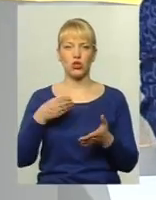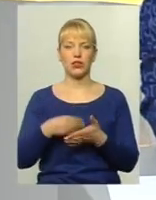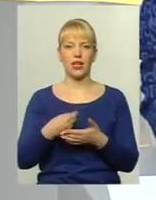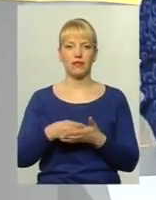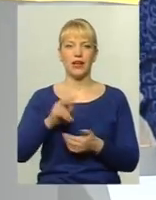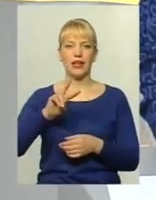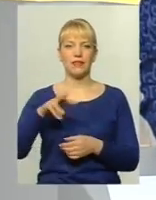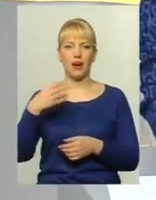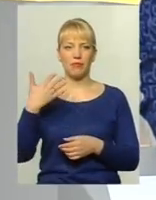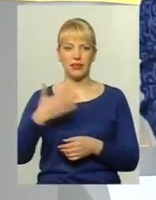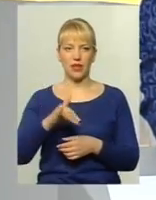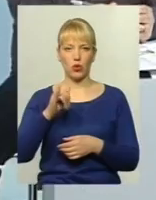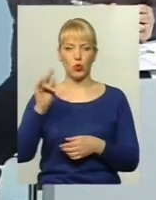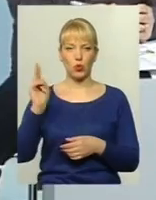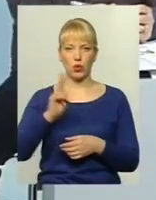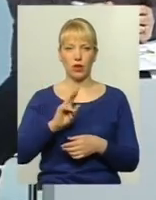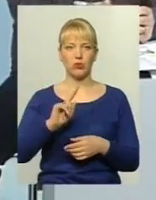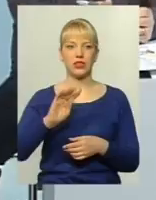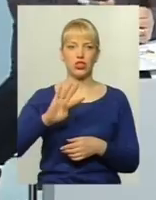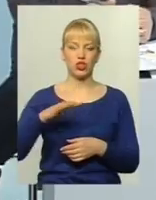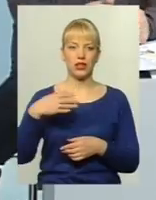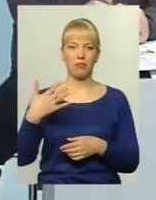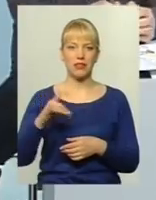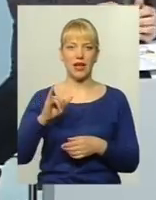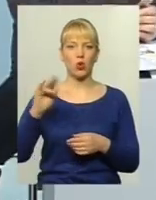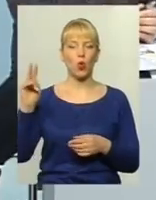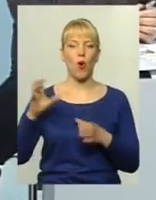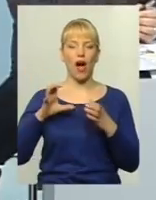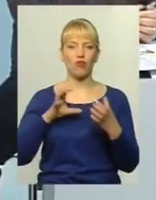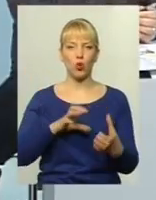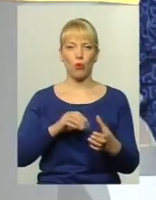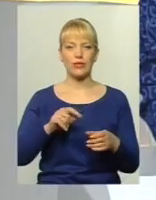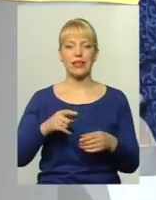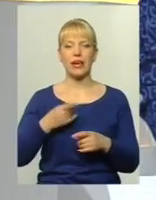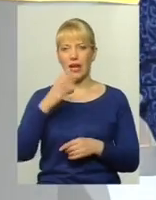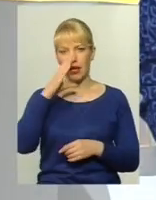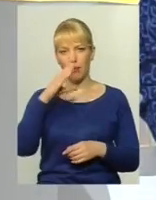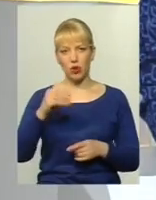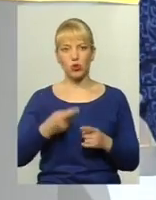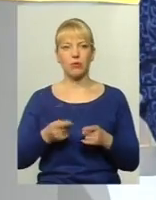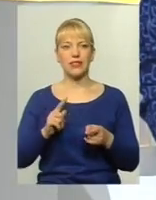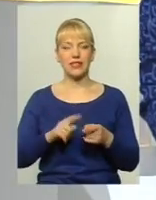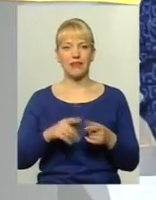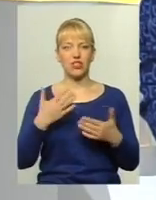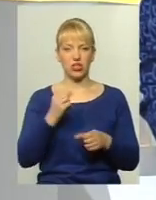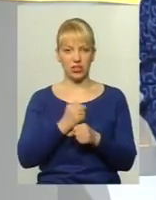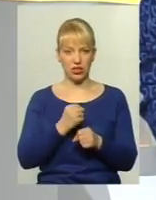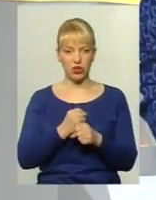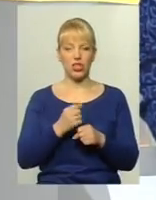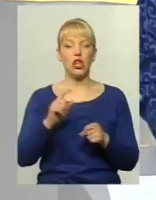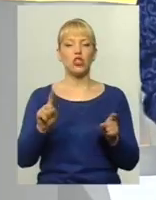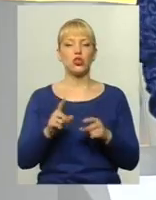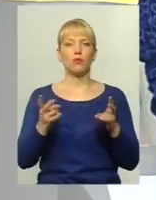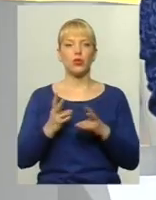,50 у тролейбусах та 4,50 в автобусах і маршрутному таксі діючий Що для того